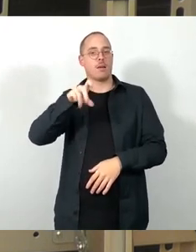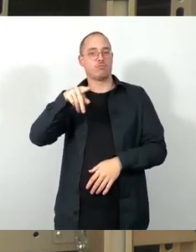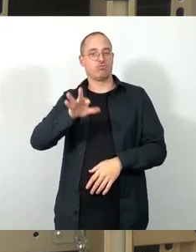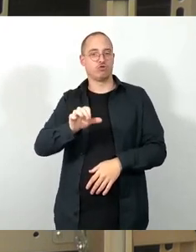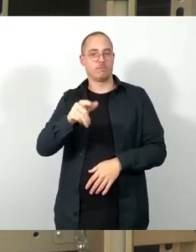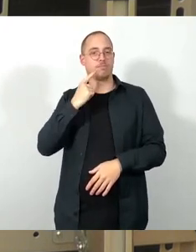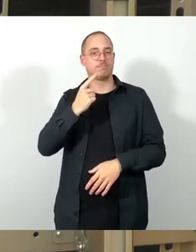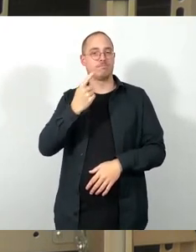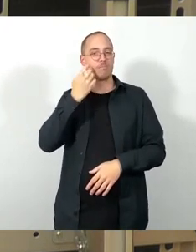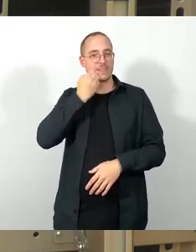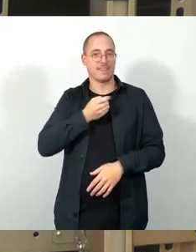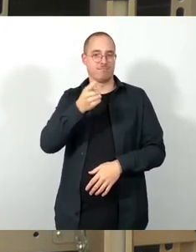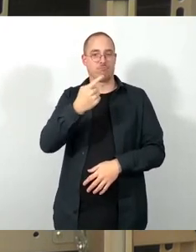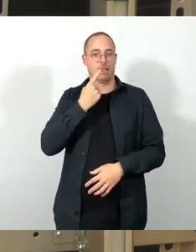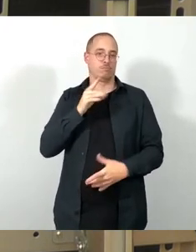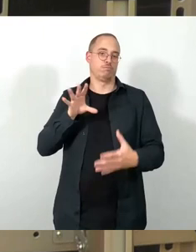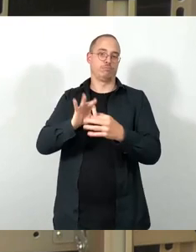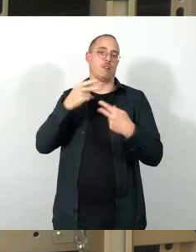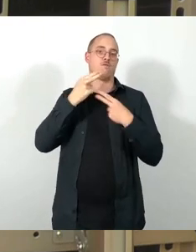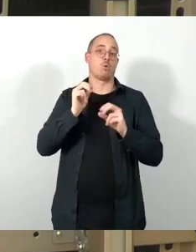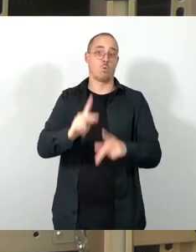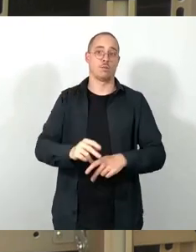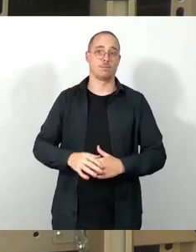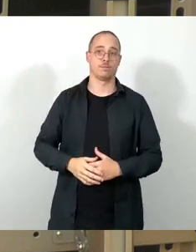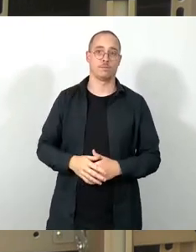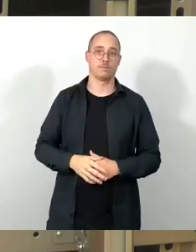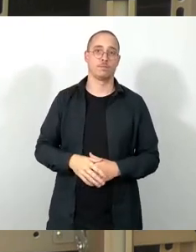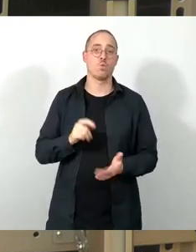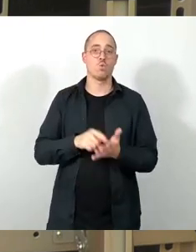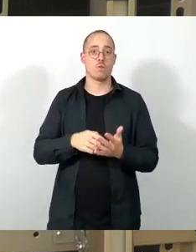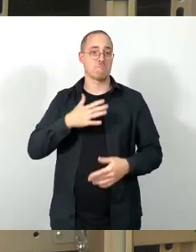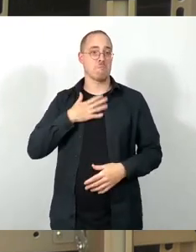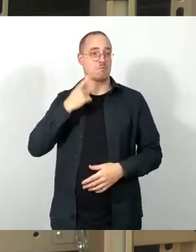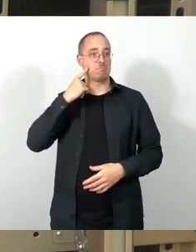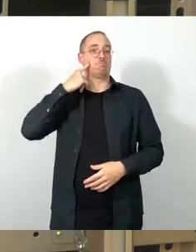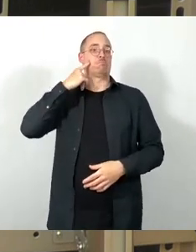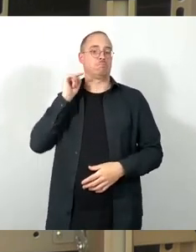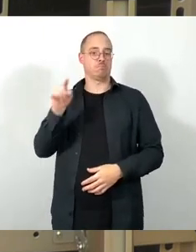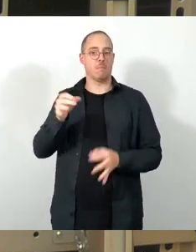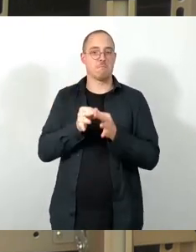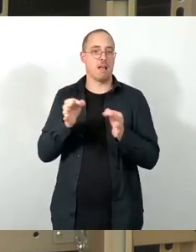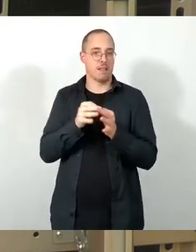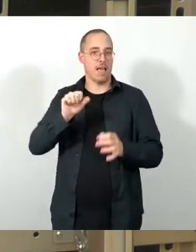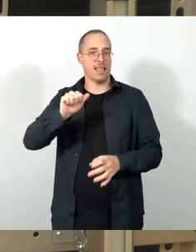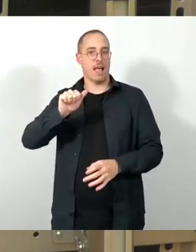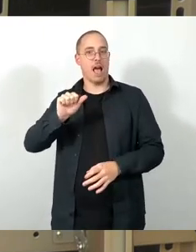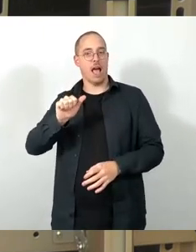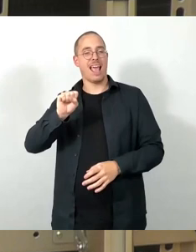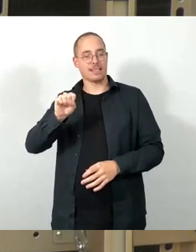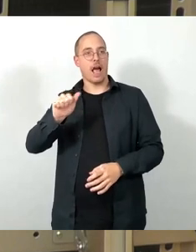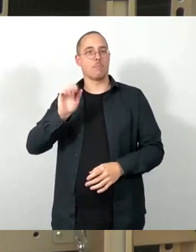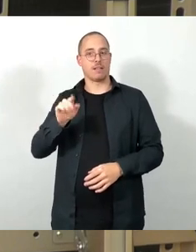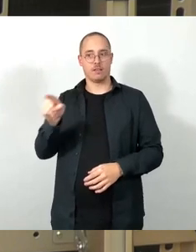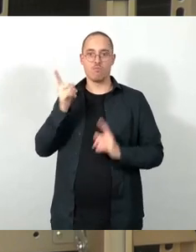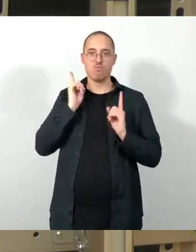nach meiner Kenntnis ist die Maßnahme laut Bescheid vom SAB zwingend umzusetzen. Andernfalls muss